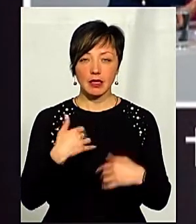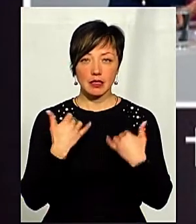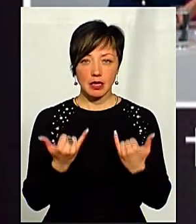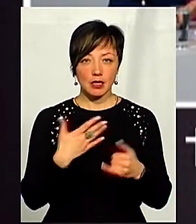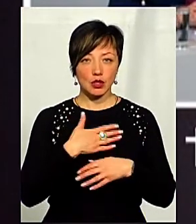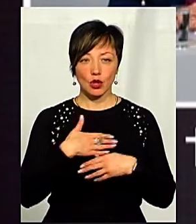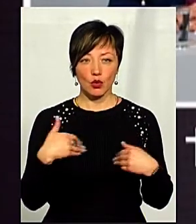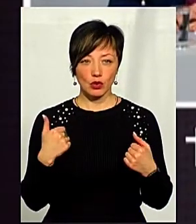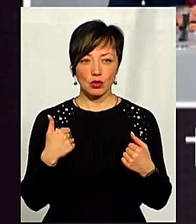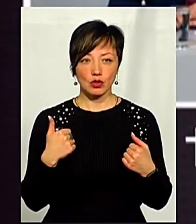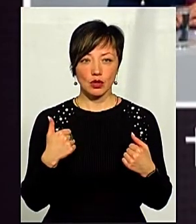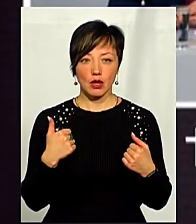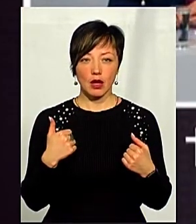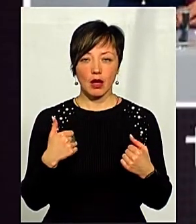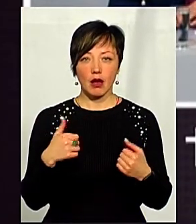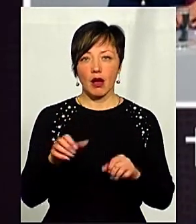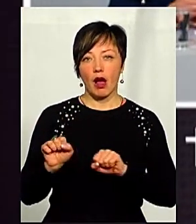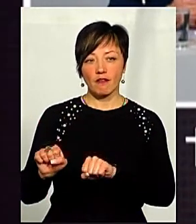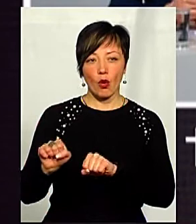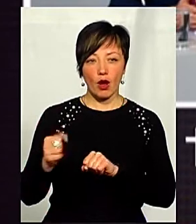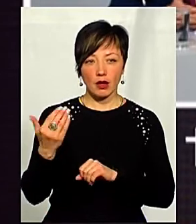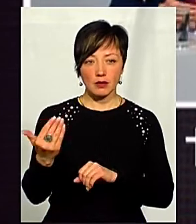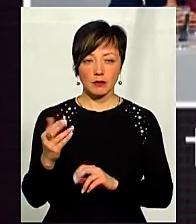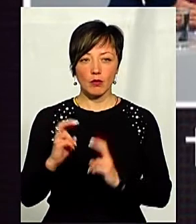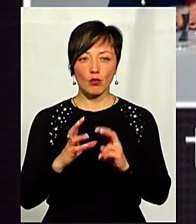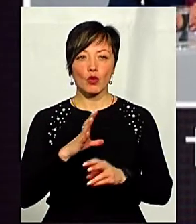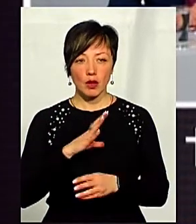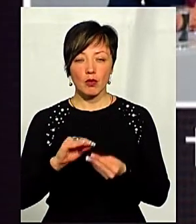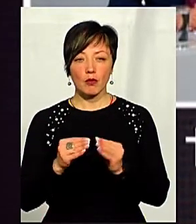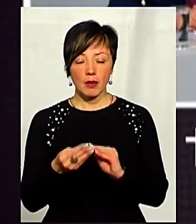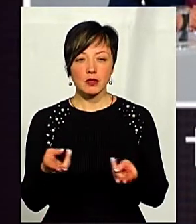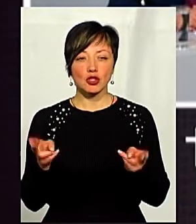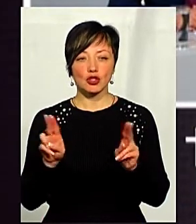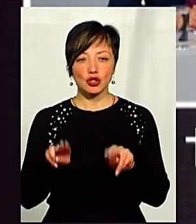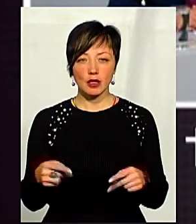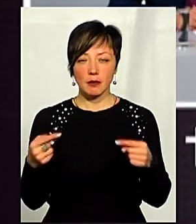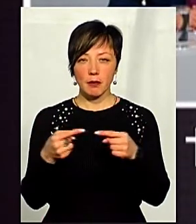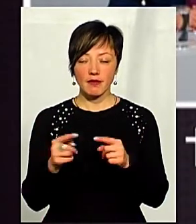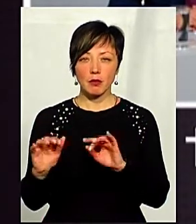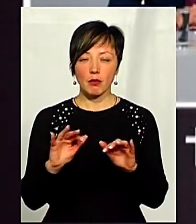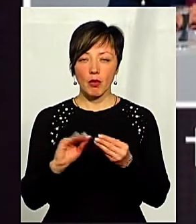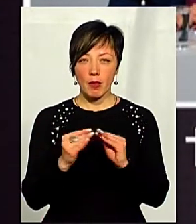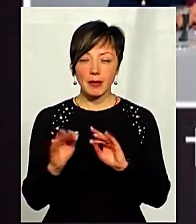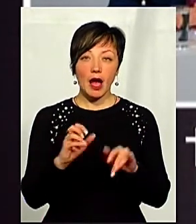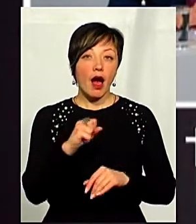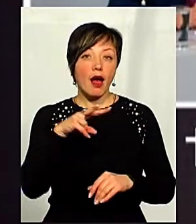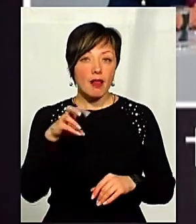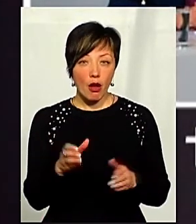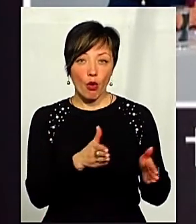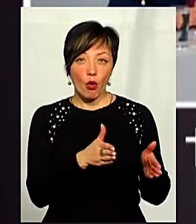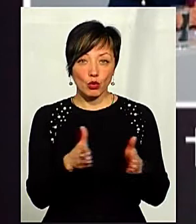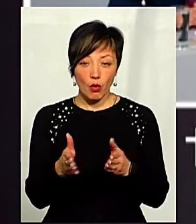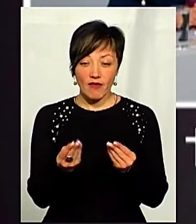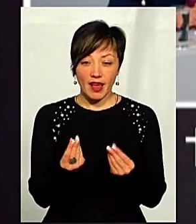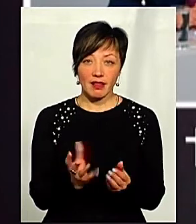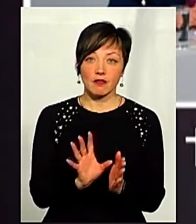зараз не хочу зовсім виступати адвокатом її, тому що я розумію, що були проблеми і лишається певні проблеми в її діяльності, але вона готова